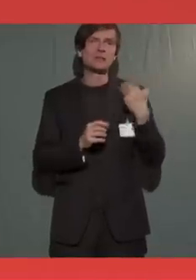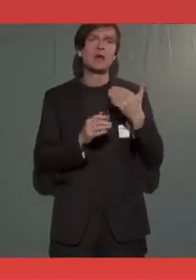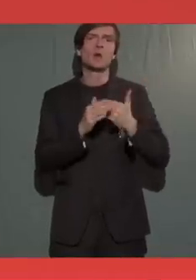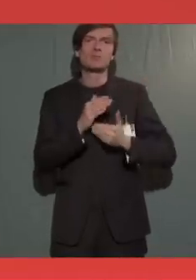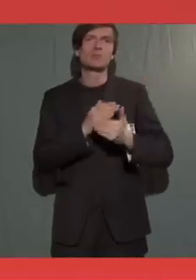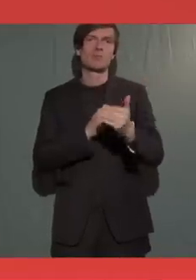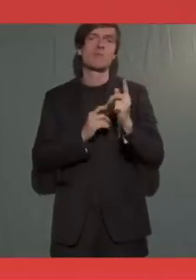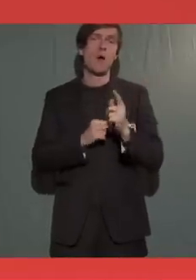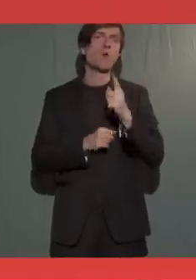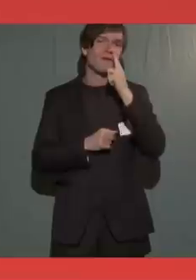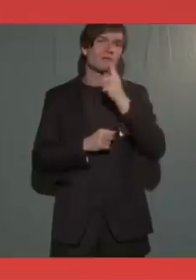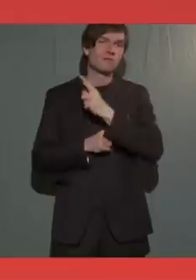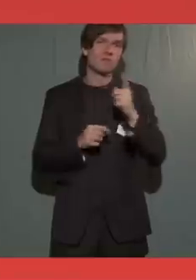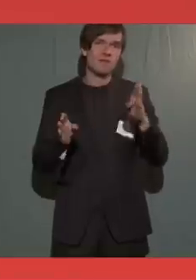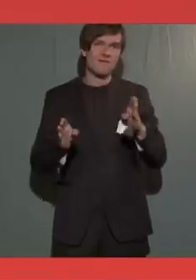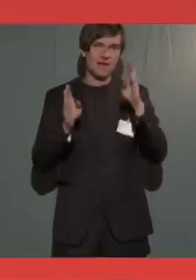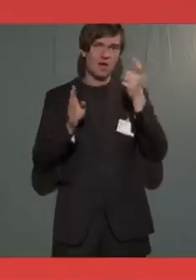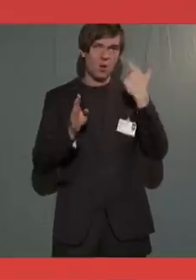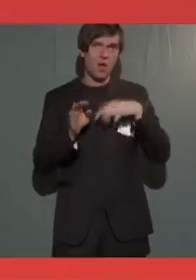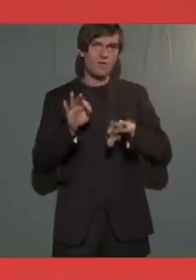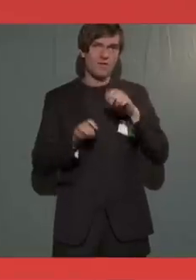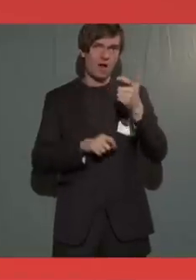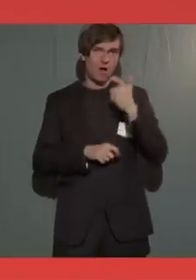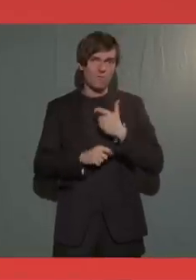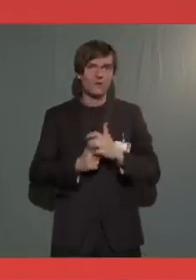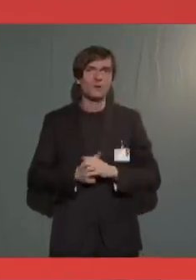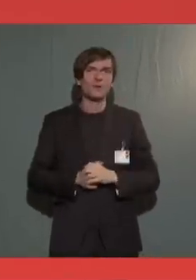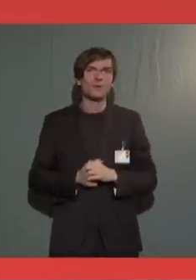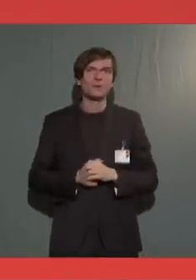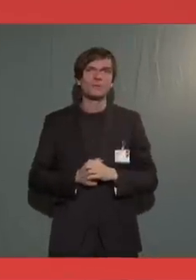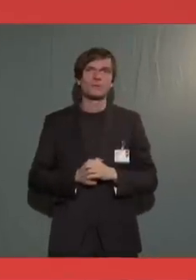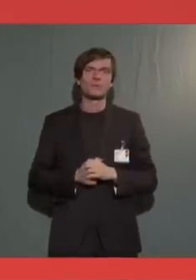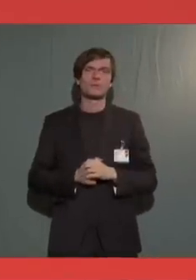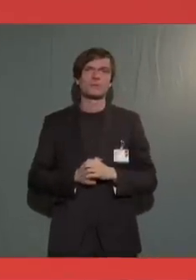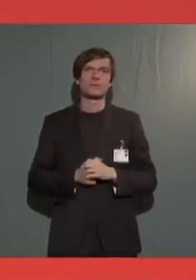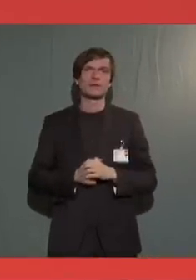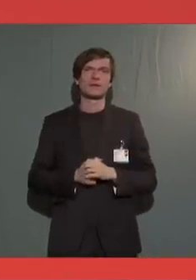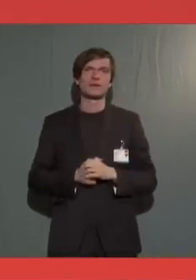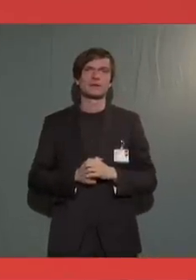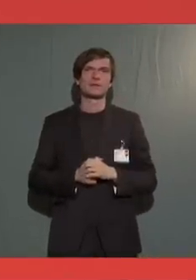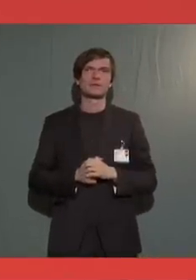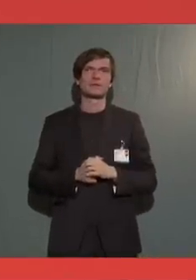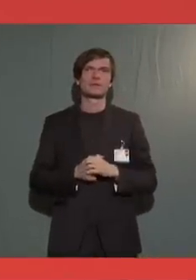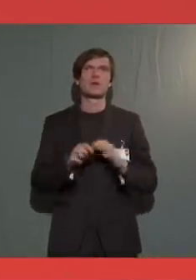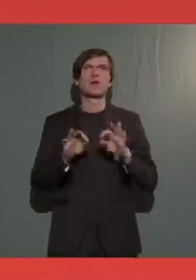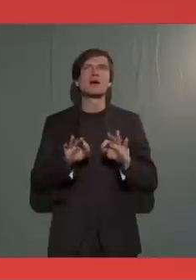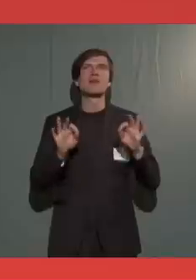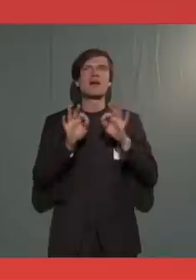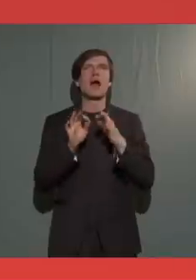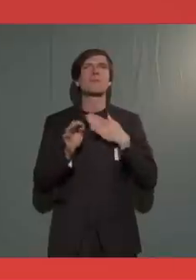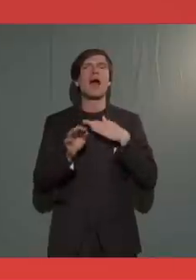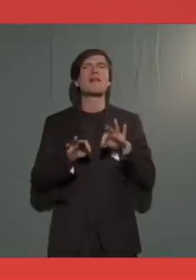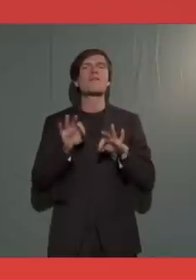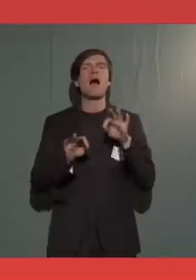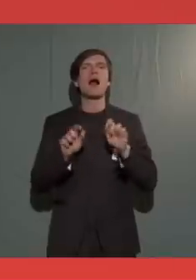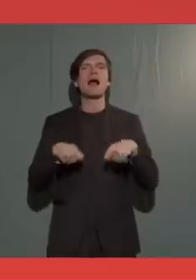sofern ihr mir euer Vertrauen gebt. Auch auf die Gefahr hin, dass ich meinem eigenen Wahlergehen bis jetzt schade.